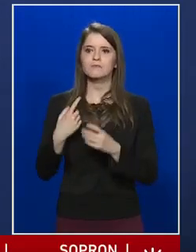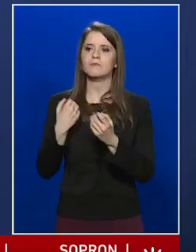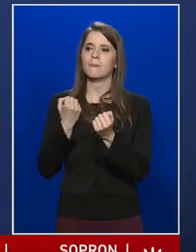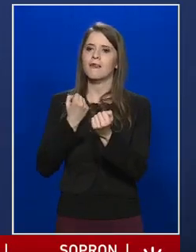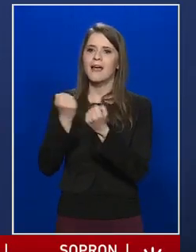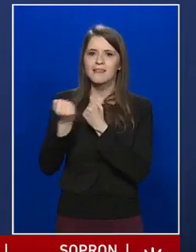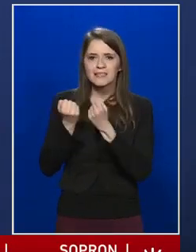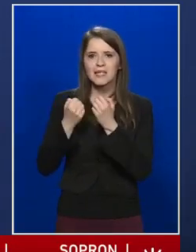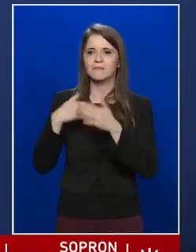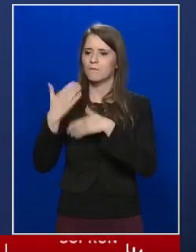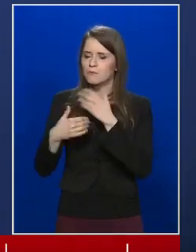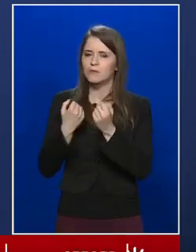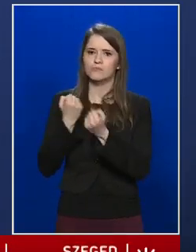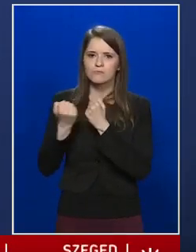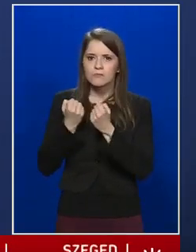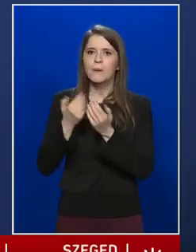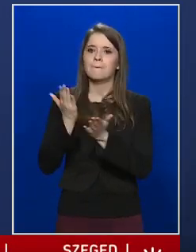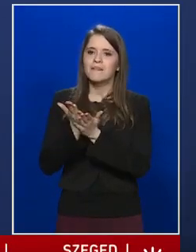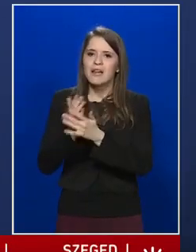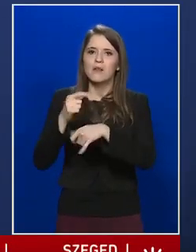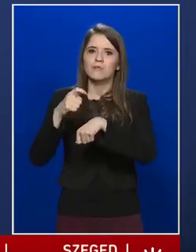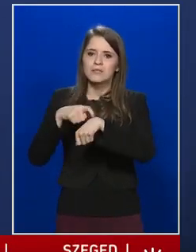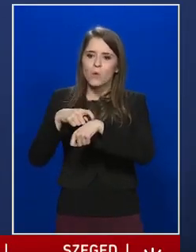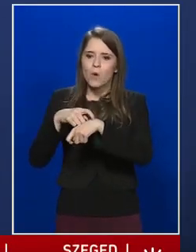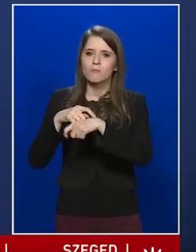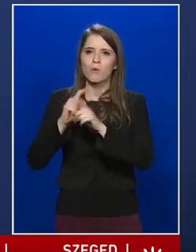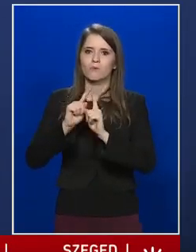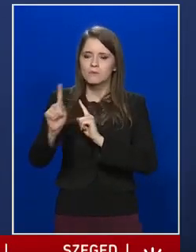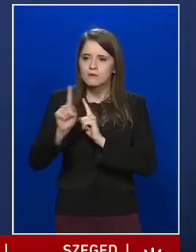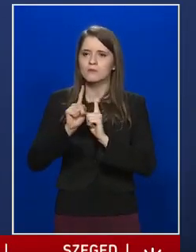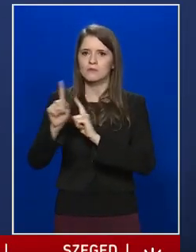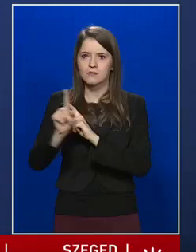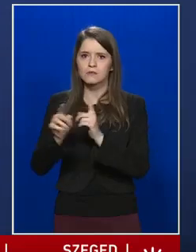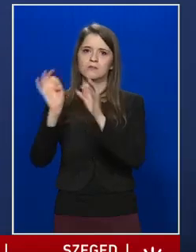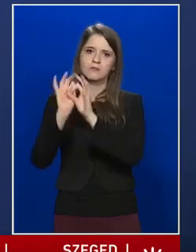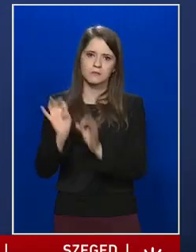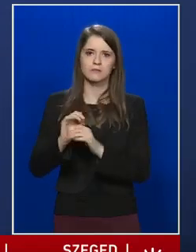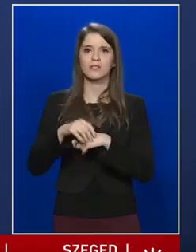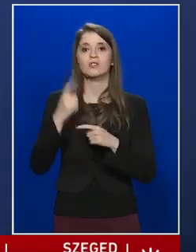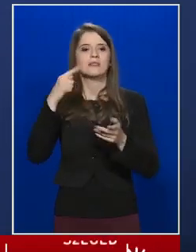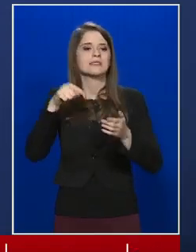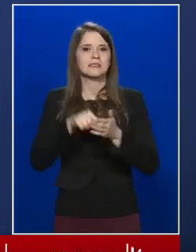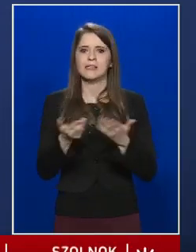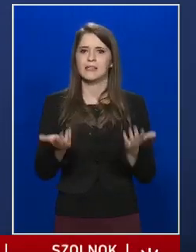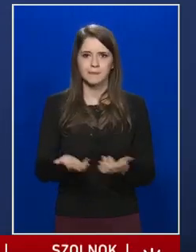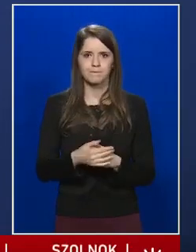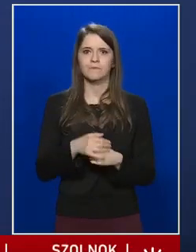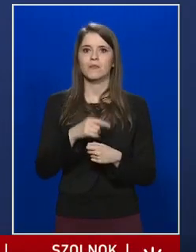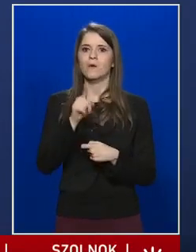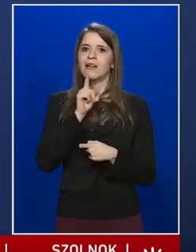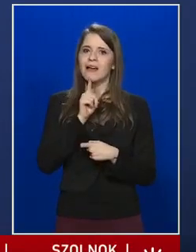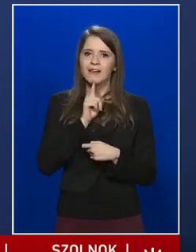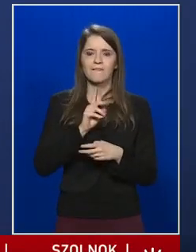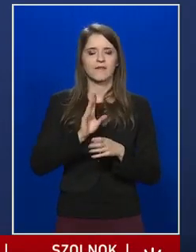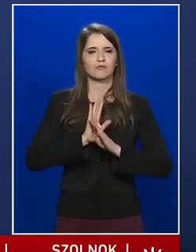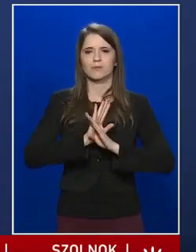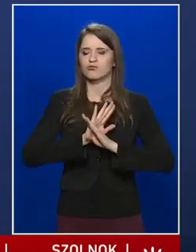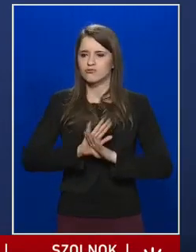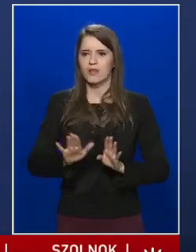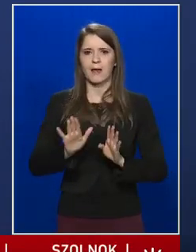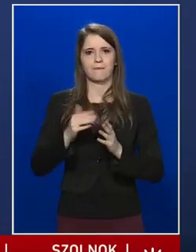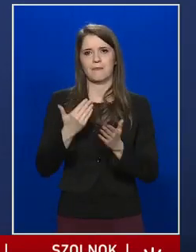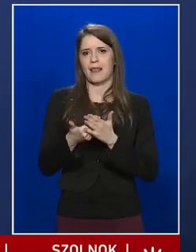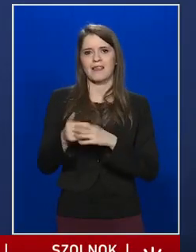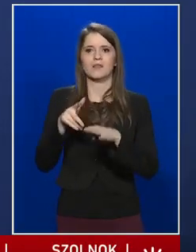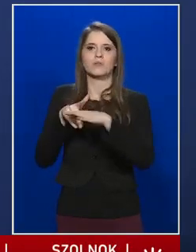végzik, megfelelő időpontra mennek, és a cél az, hogy a legkevésbé se zavarják az